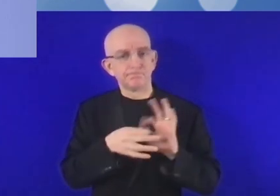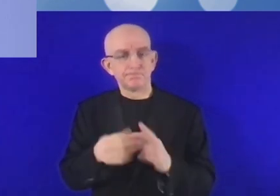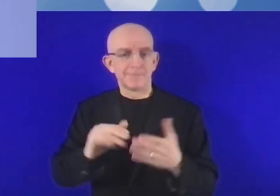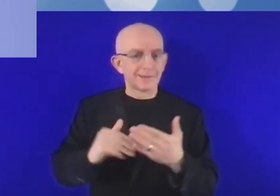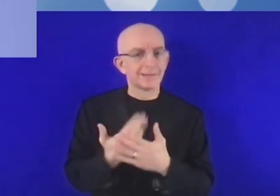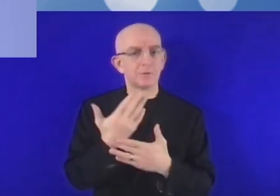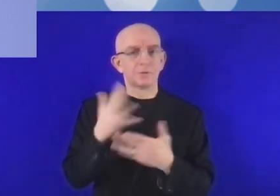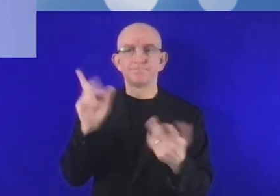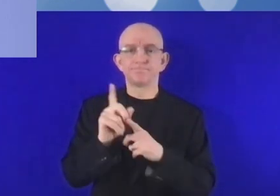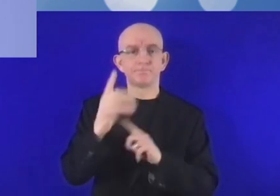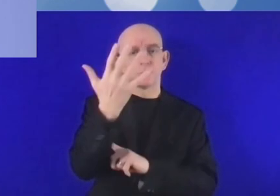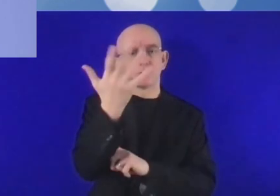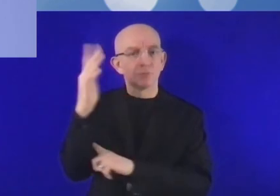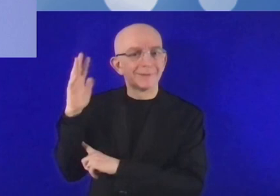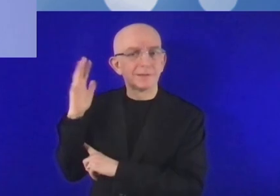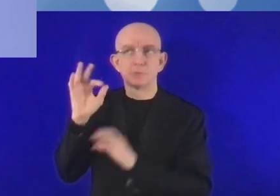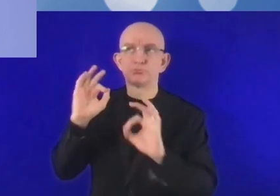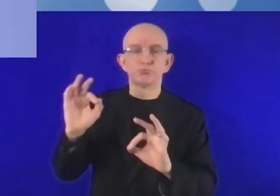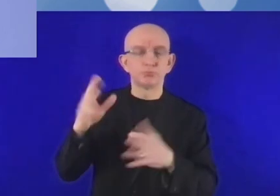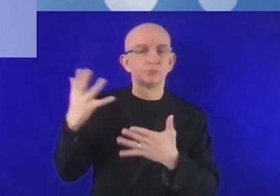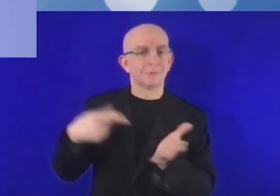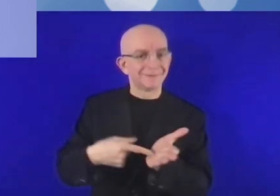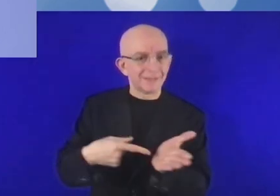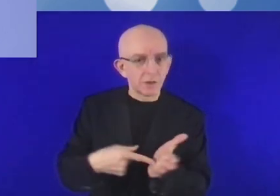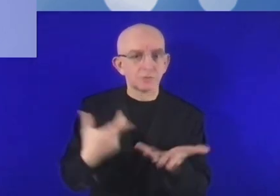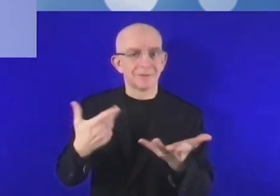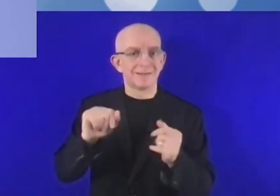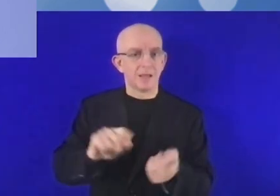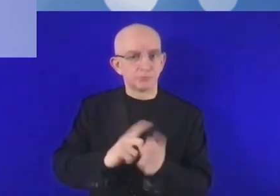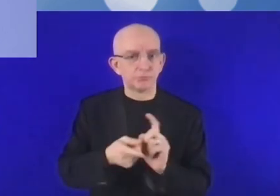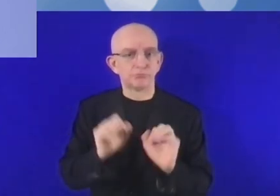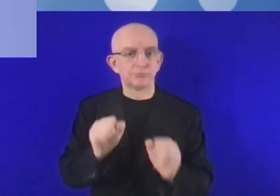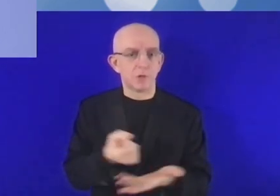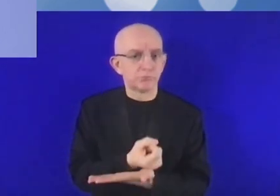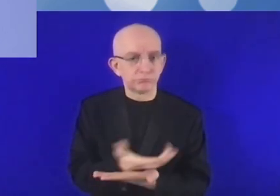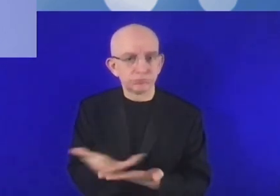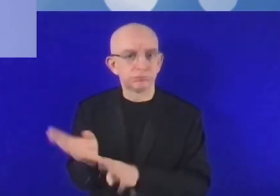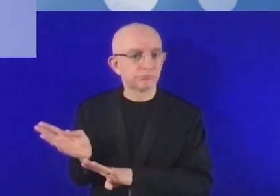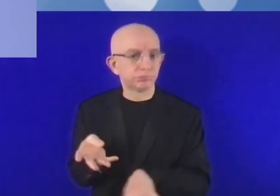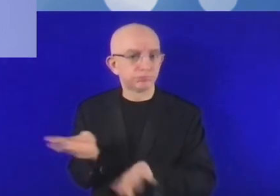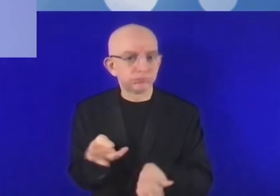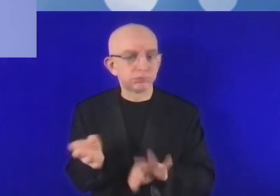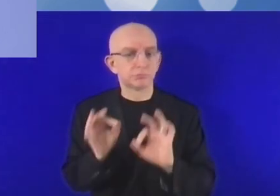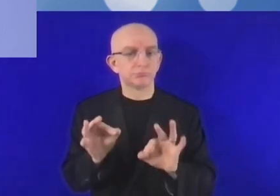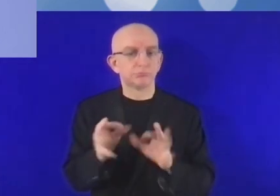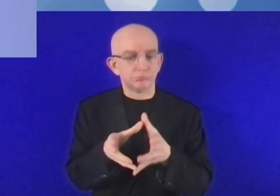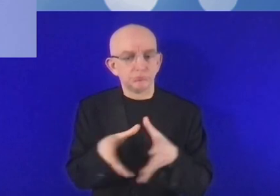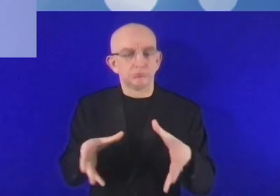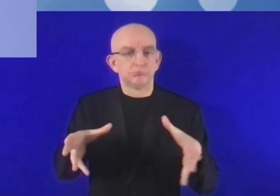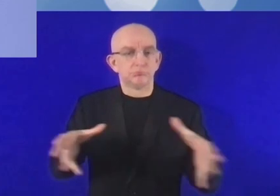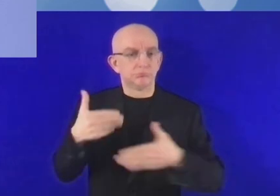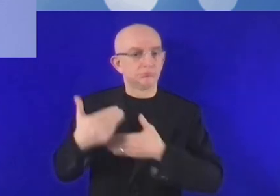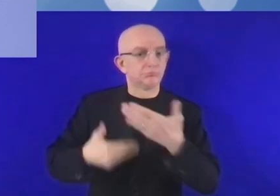va être un moteur de changement de plus en plus important dans les années à venir. Ce dont nous avons besoin pour